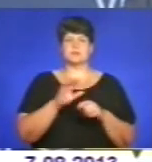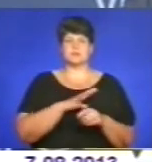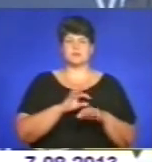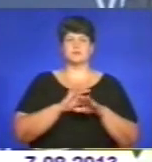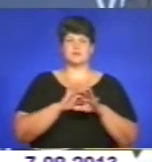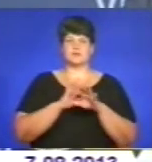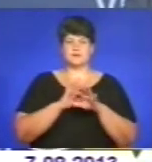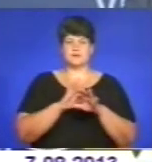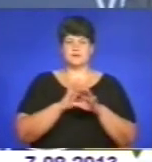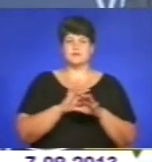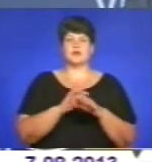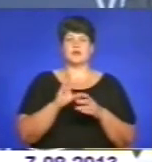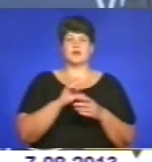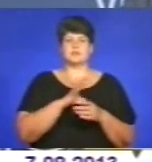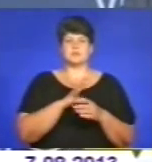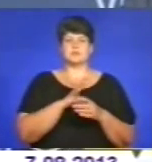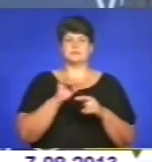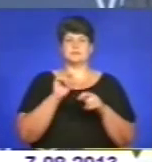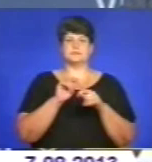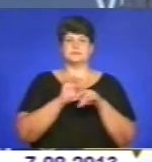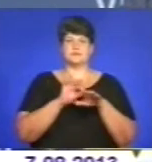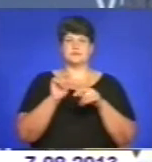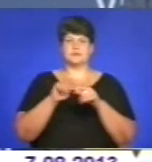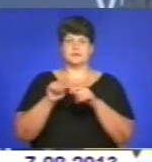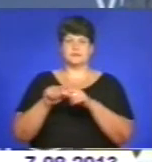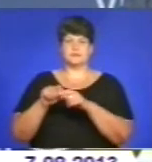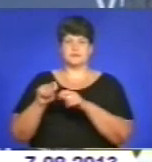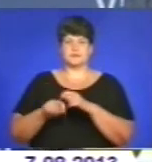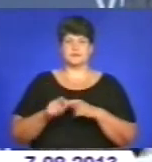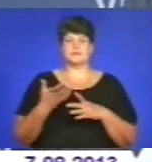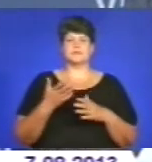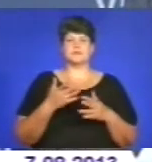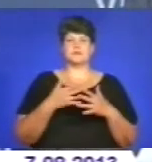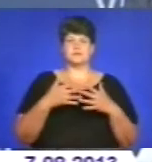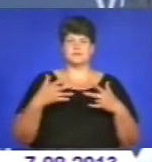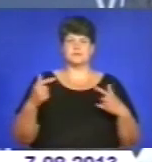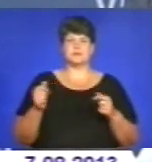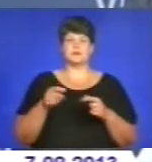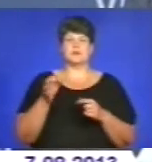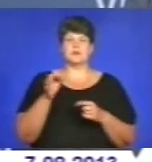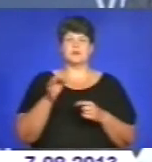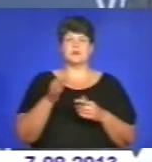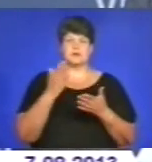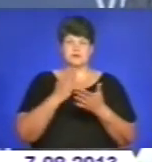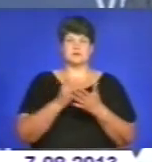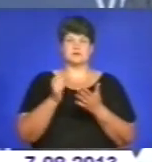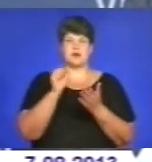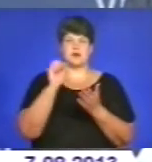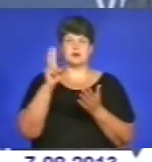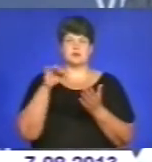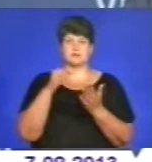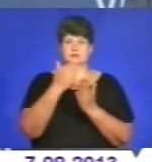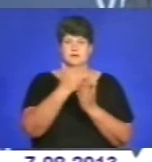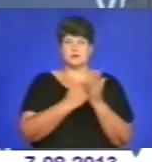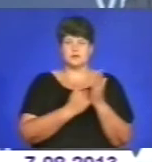проведена дефектоскопія, були проведені гідравлическі испытання. Є соответствуючі акти о тому, що вона